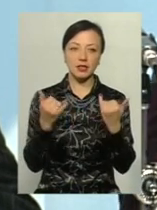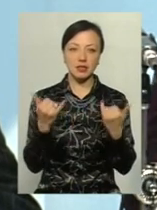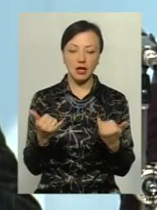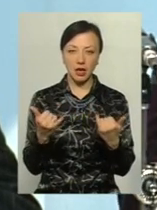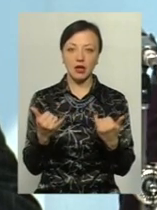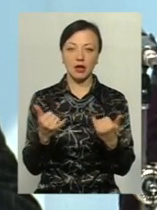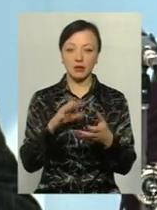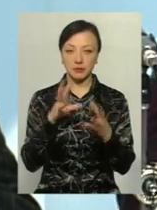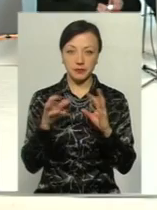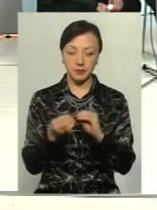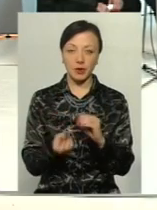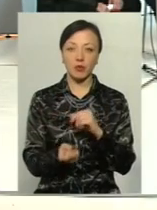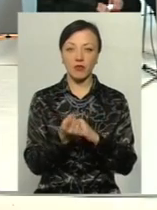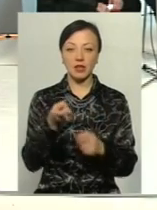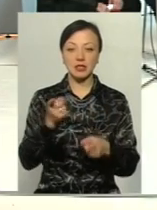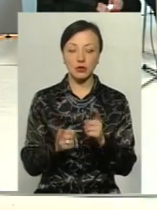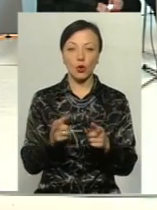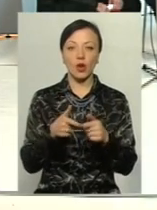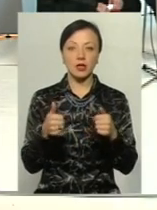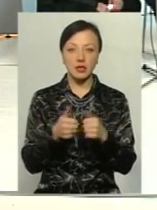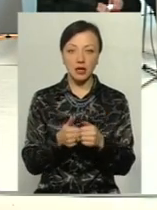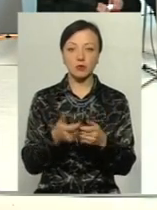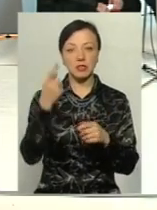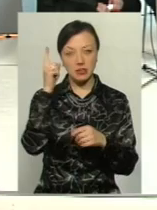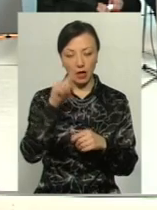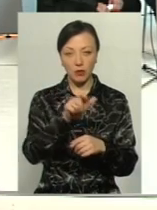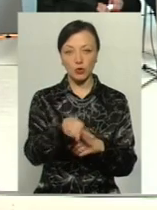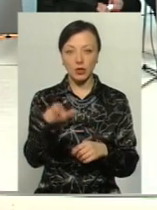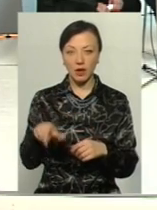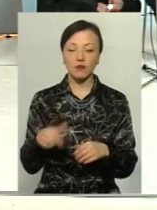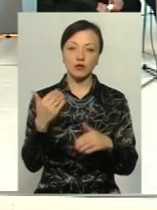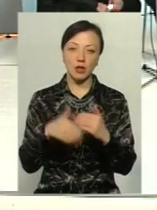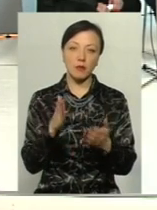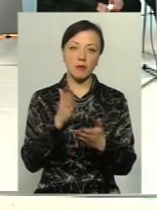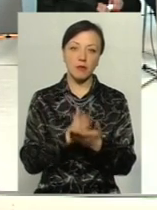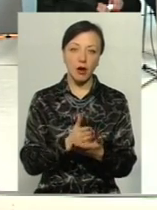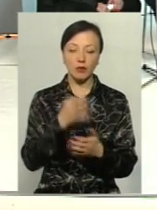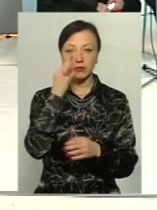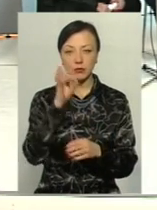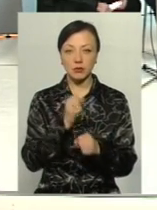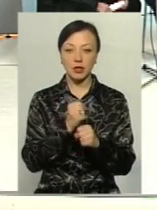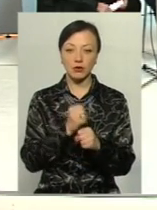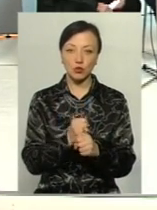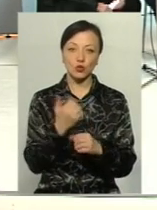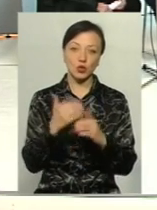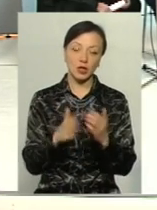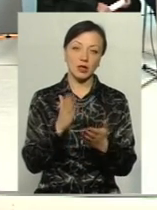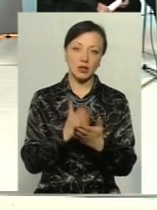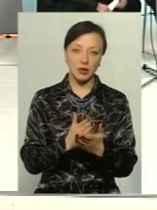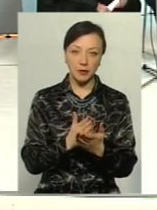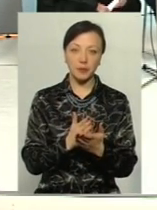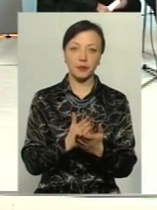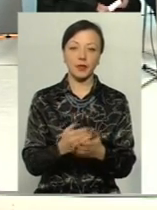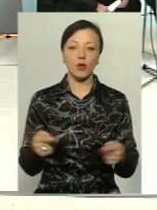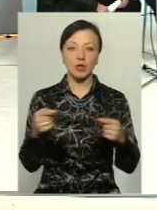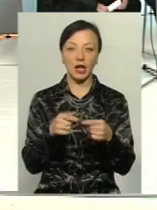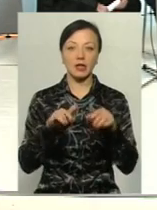виходячи з цього всього, з'являються дійсно ті організації, тих, що ми вже знаємо людей, що вони вже мають якісь наробки, вони працюють, за ними вже щось стоїть, за ними вже